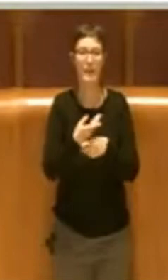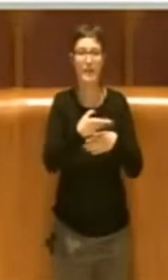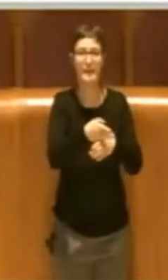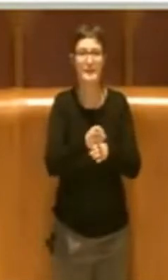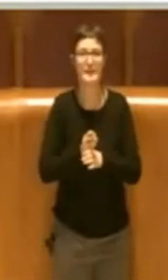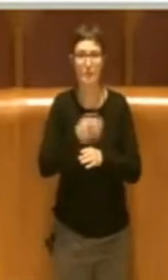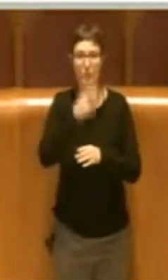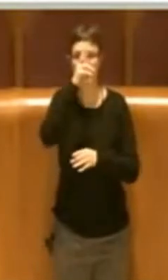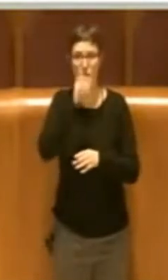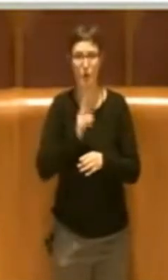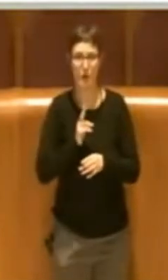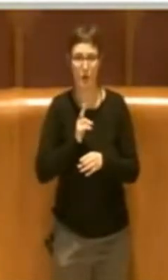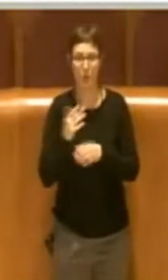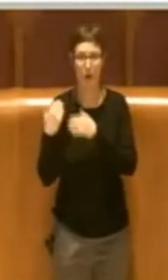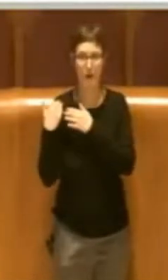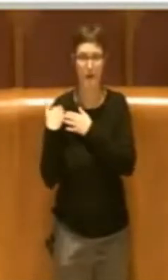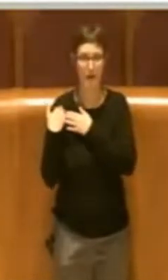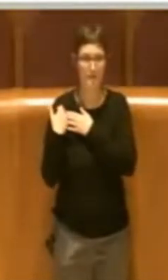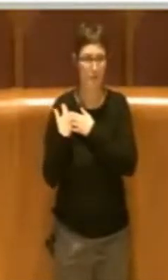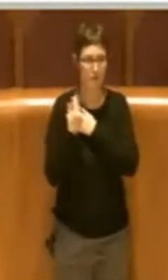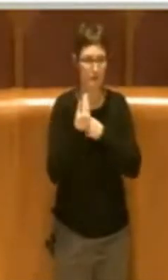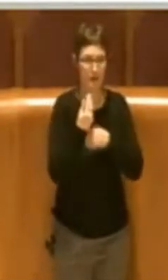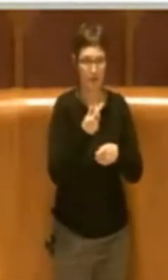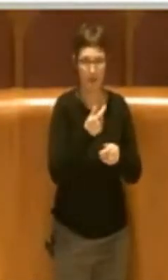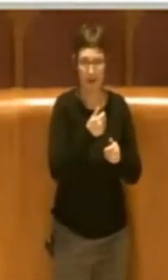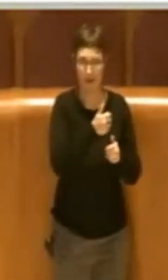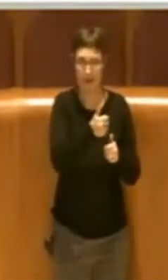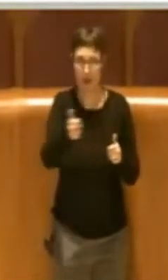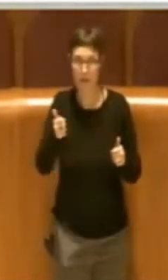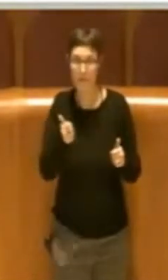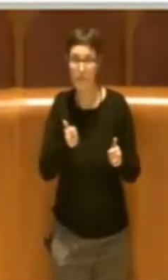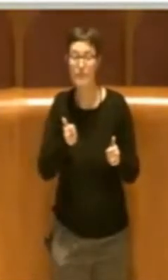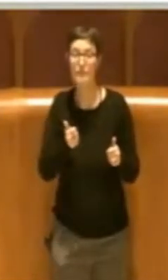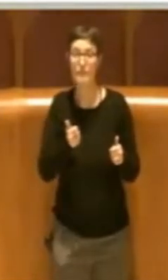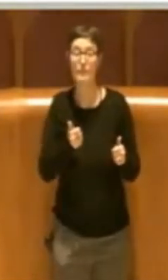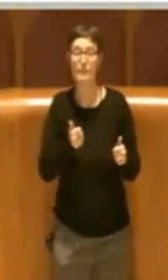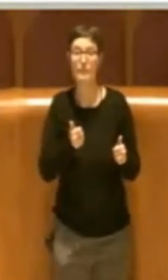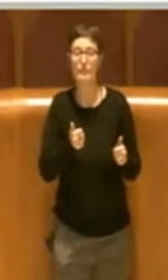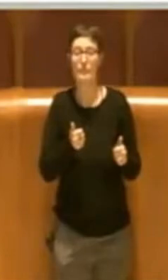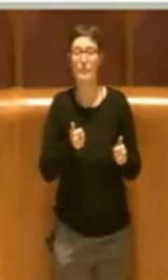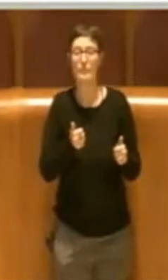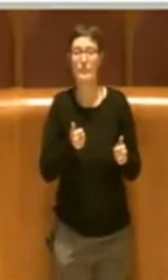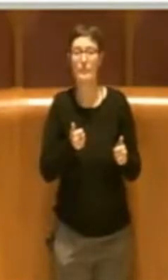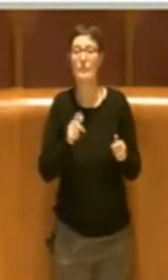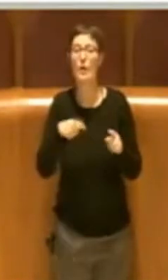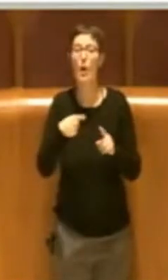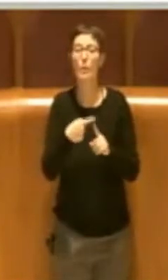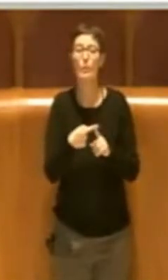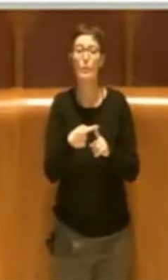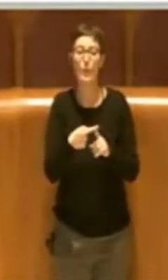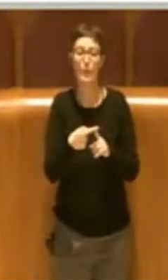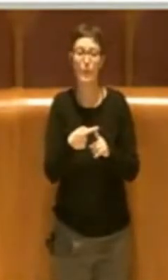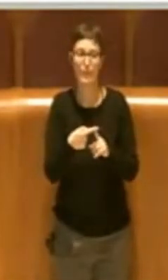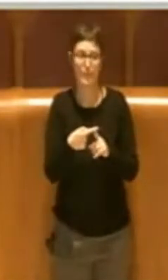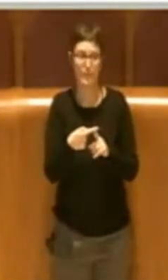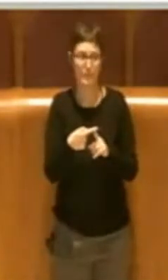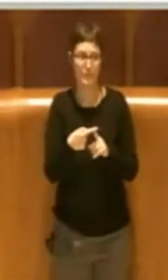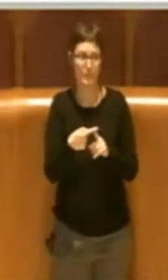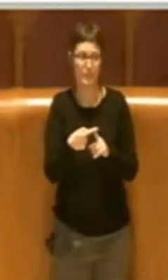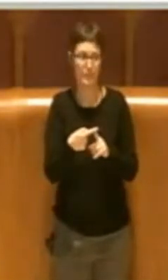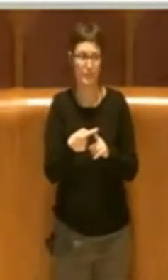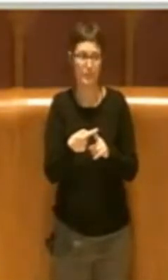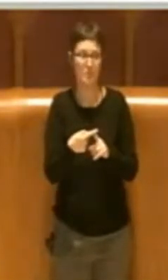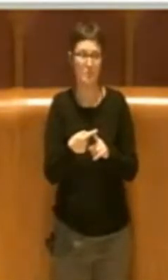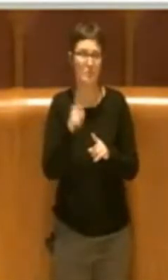rendere attuate le linee di indirizzo e l'eventuale istituzione